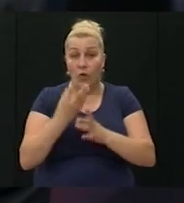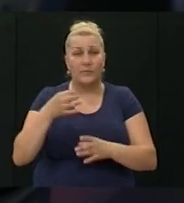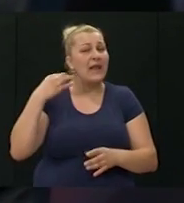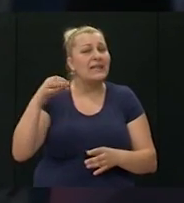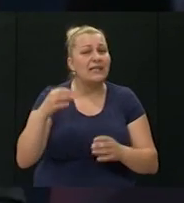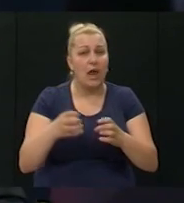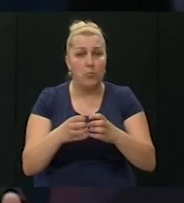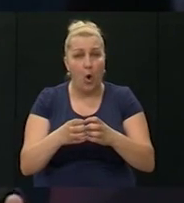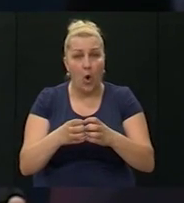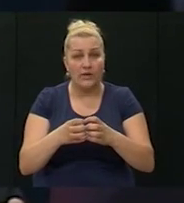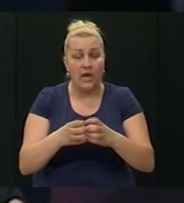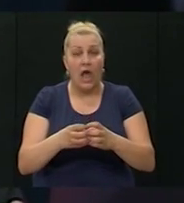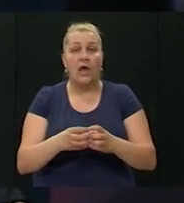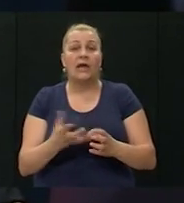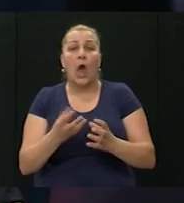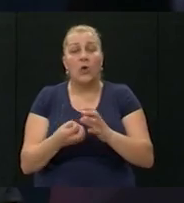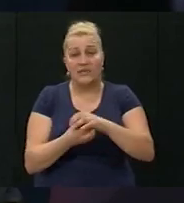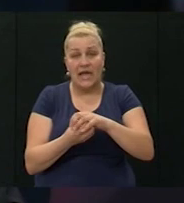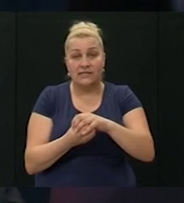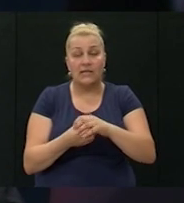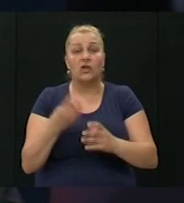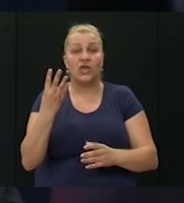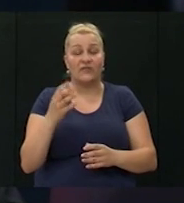jedna jedina bojna, kao i jezgrof formiranja četvrte brigade,